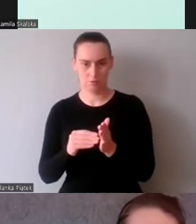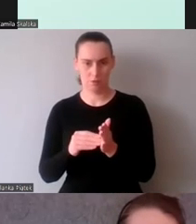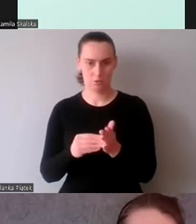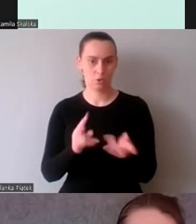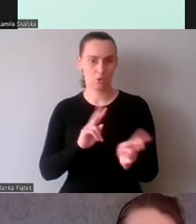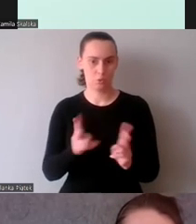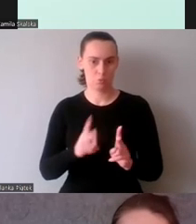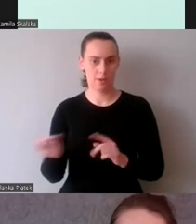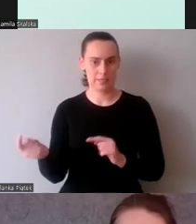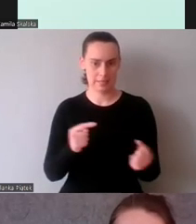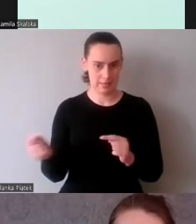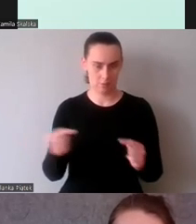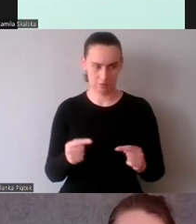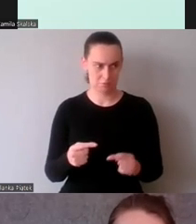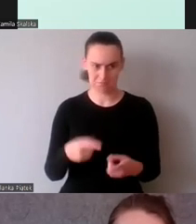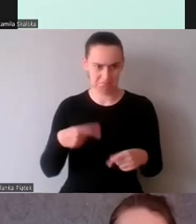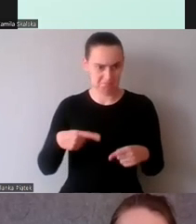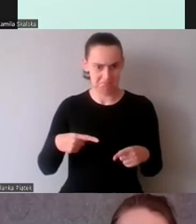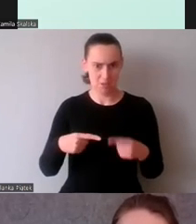testowych.